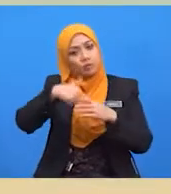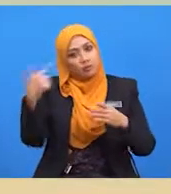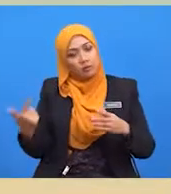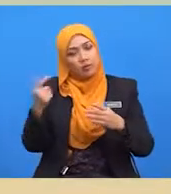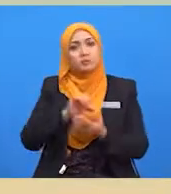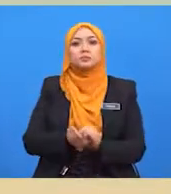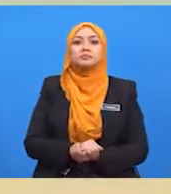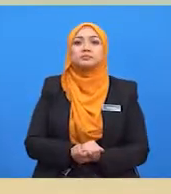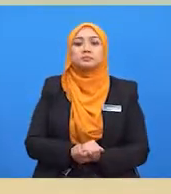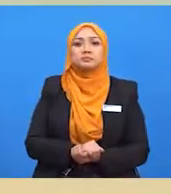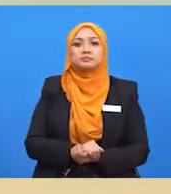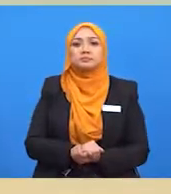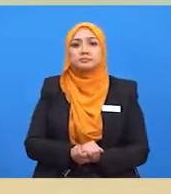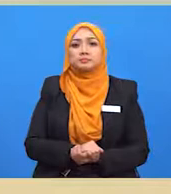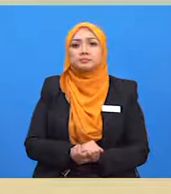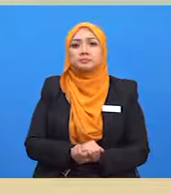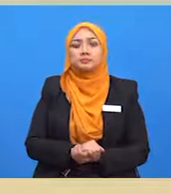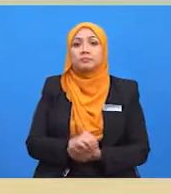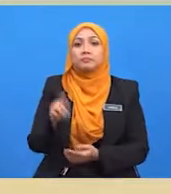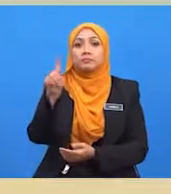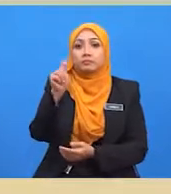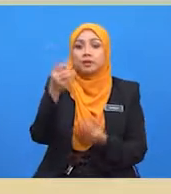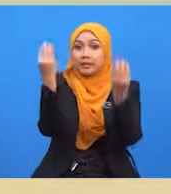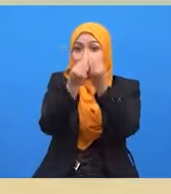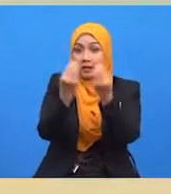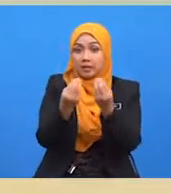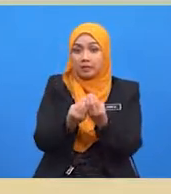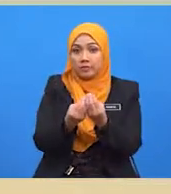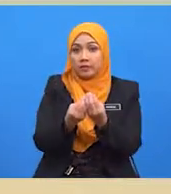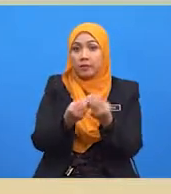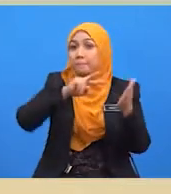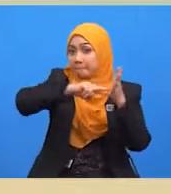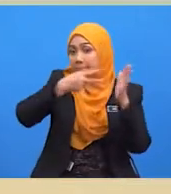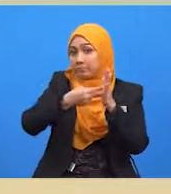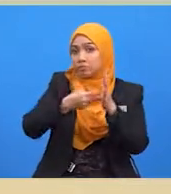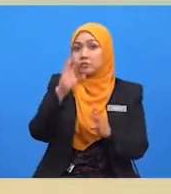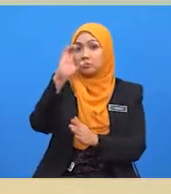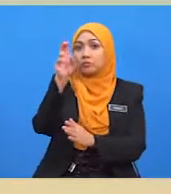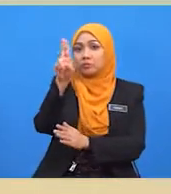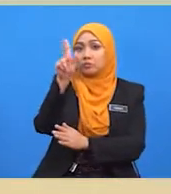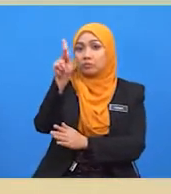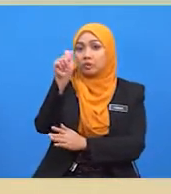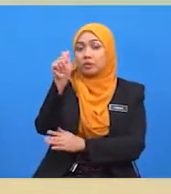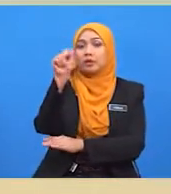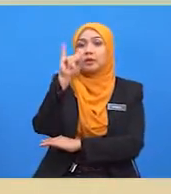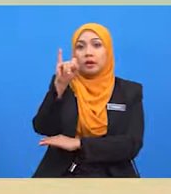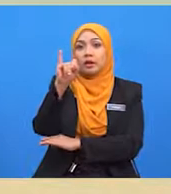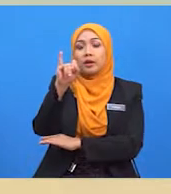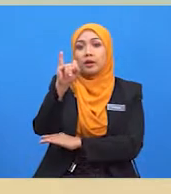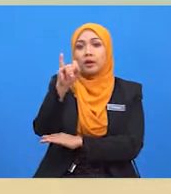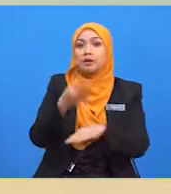cukai yang dikenakan oleh kerajaan ke atas barang-barang dan perkhidmatan yang diimport dari luar negara